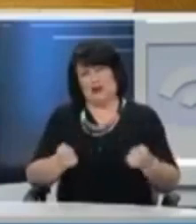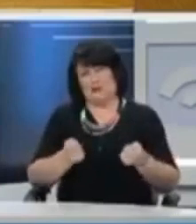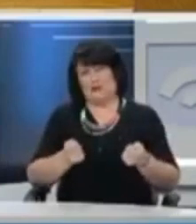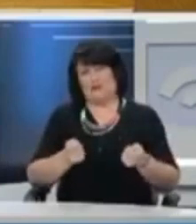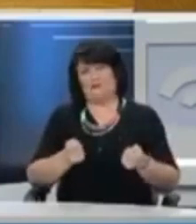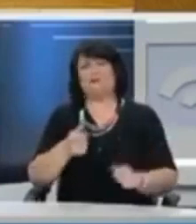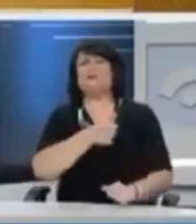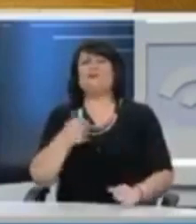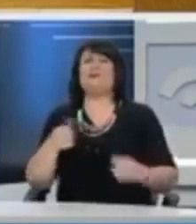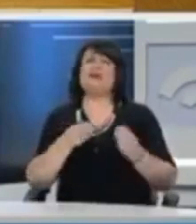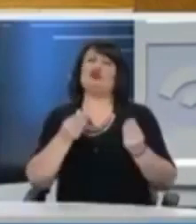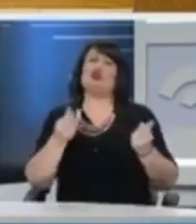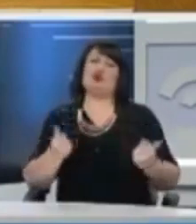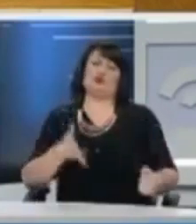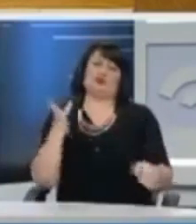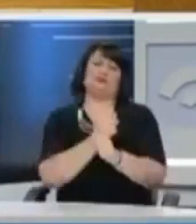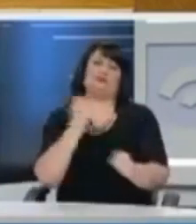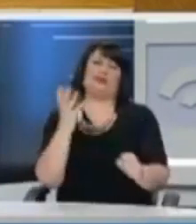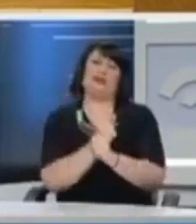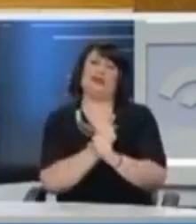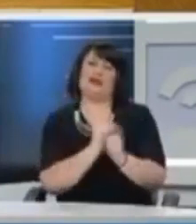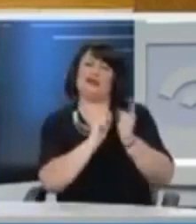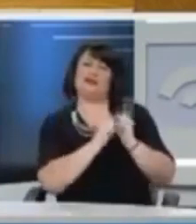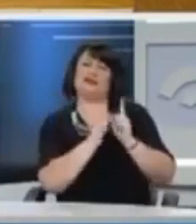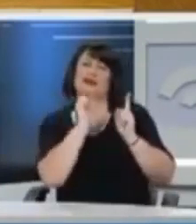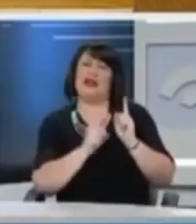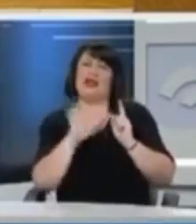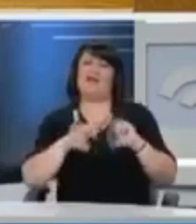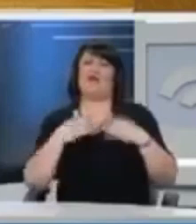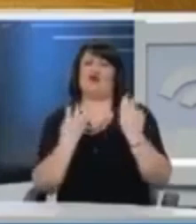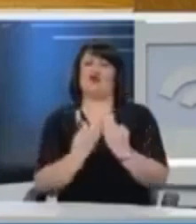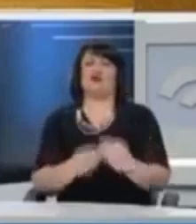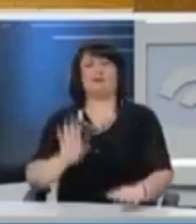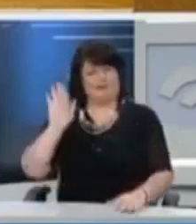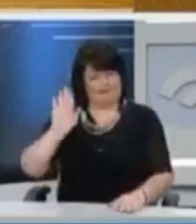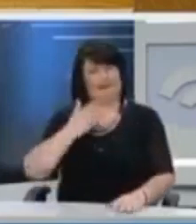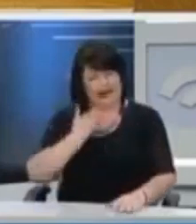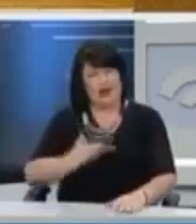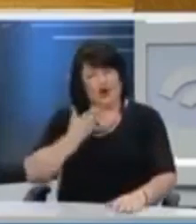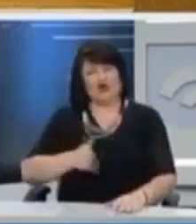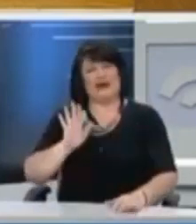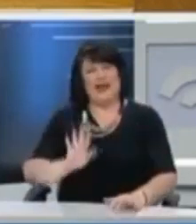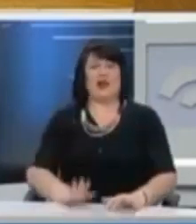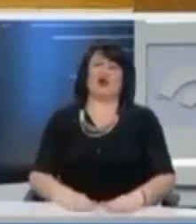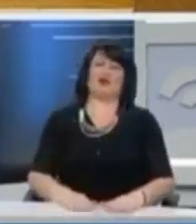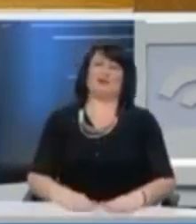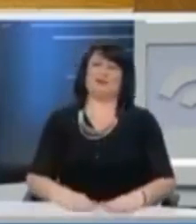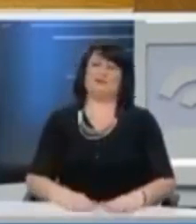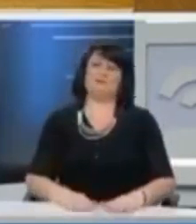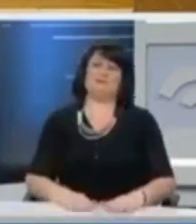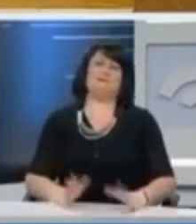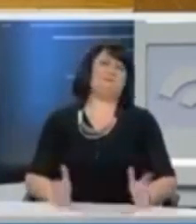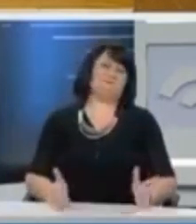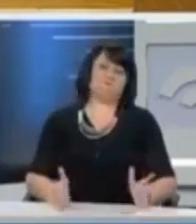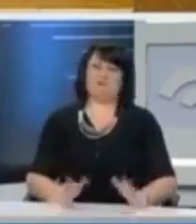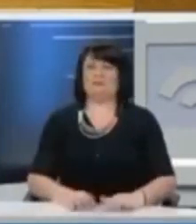βαθμό. Είναι ο μοναδικός τρόπος να πετύχετε μία συνένεση εντός της Ευρωζώνης. Κλείνω αυτό το κεφάλαιο που αν